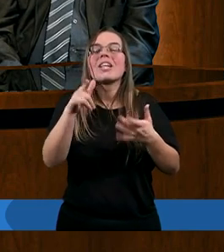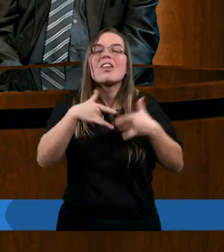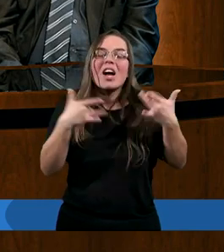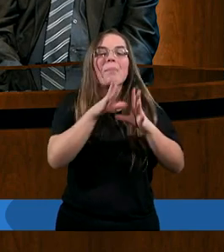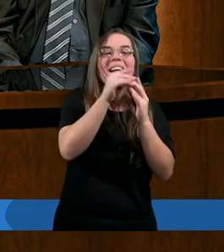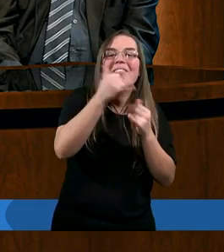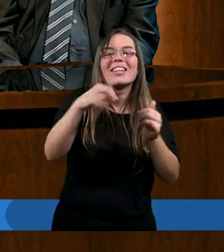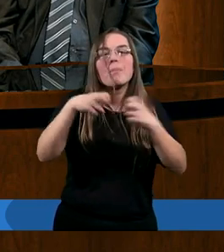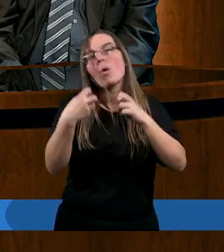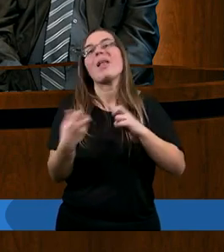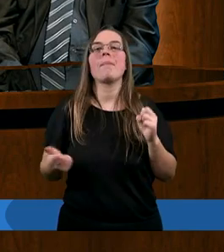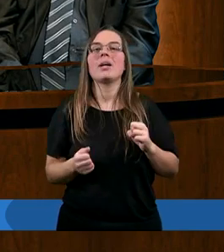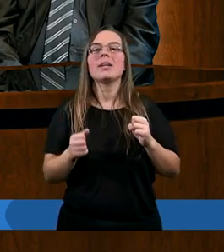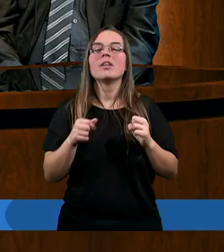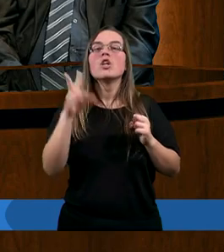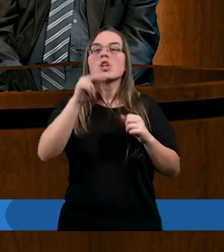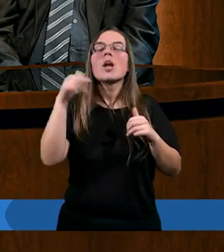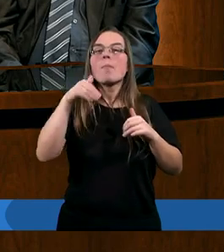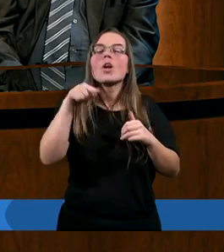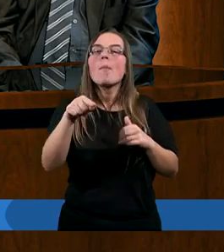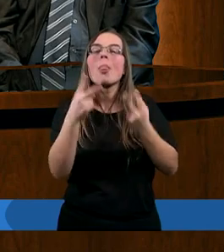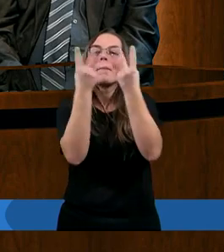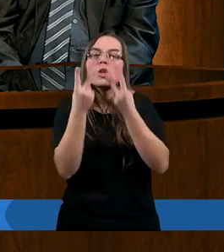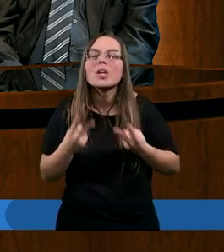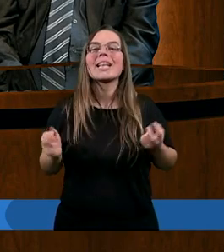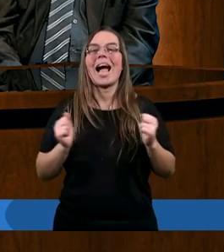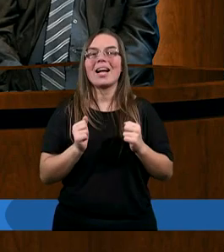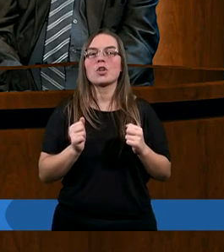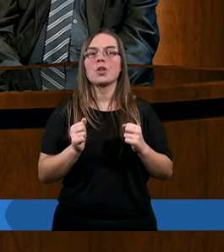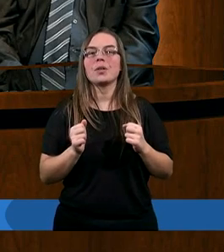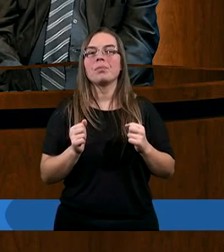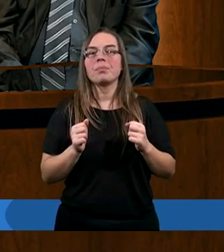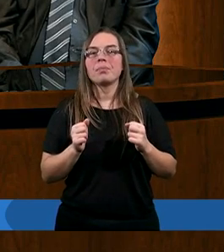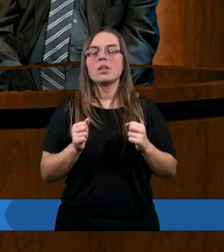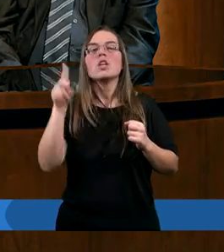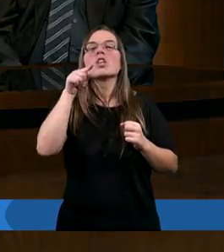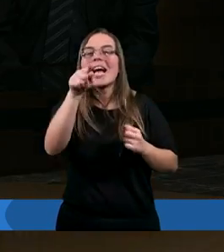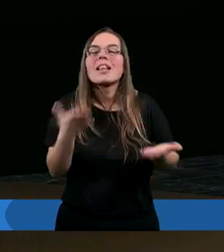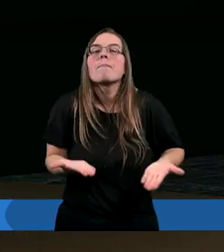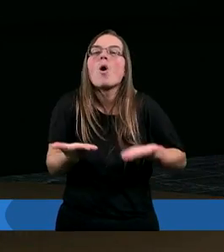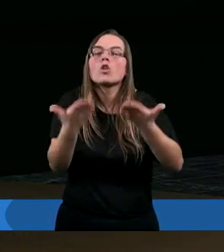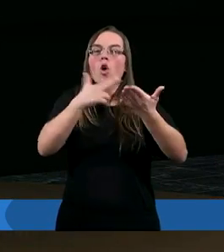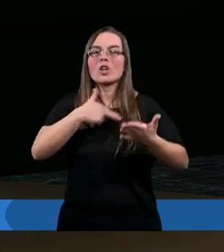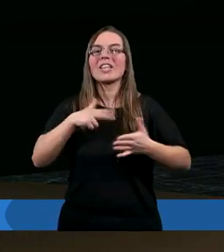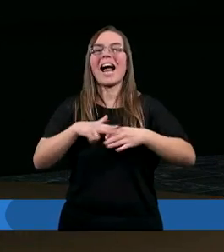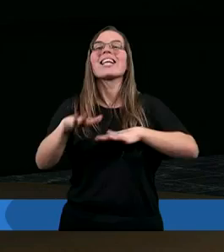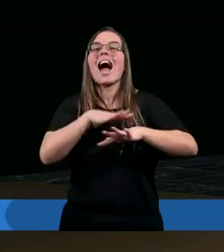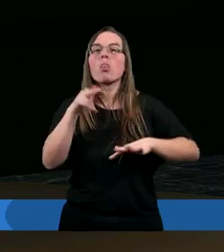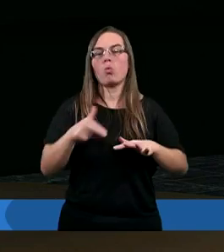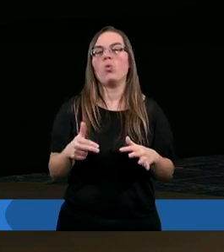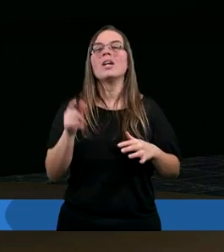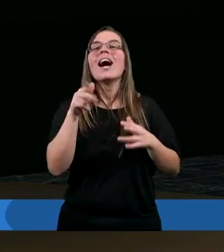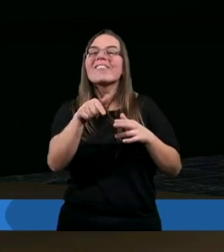cierpienia za to że możemy o tym czytać i że Ty podnosisz nas na duchu